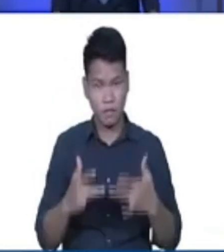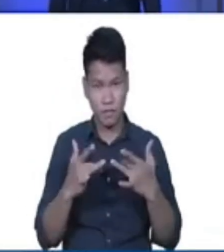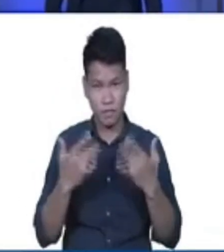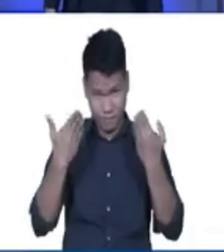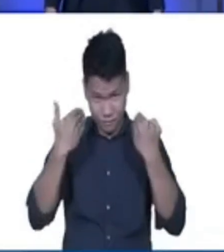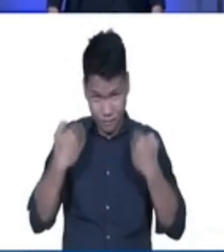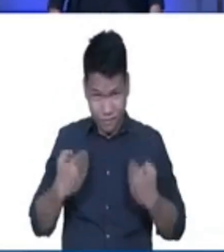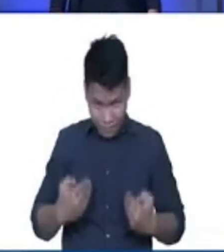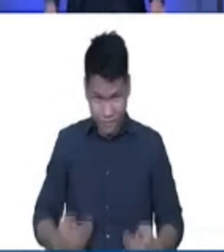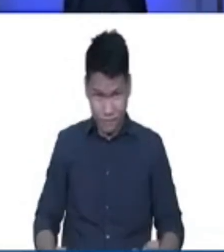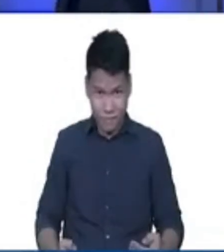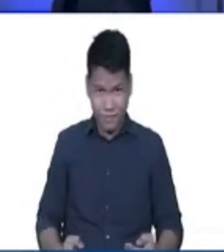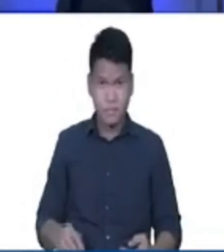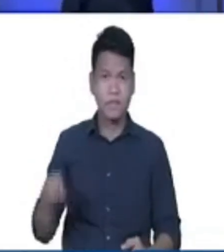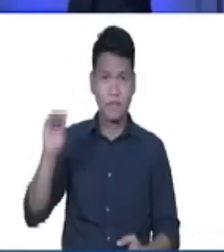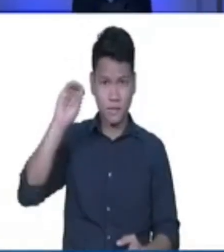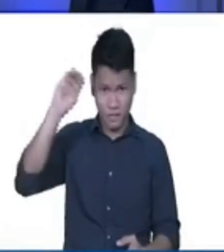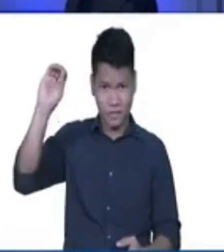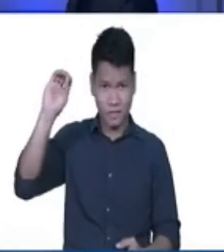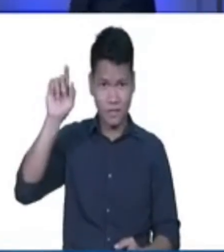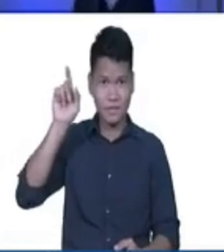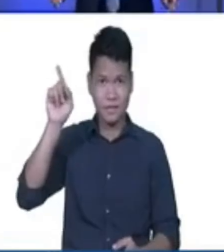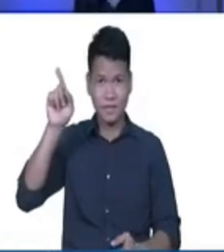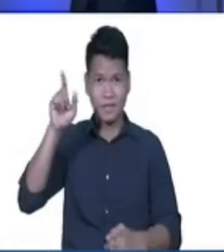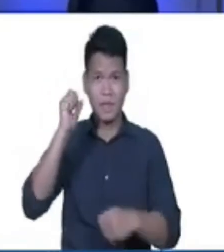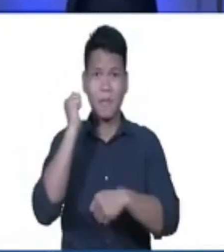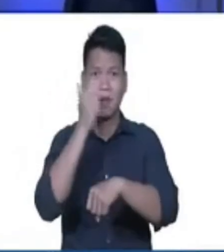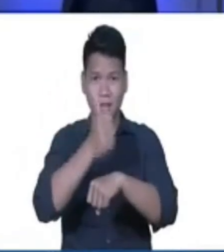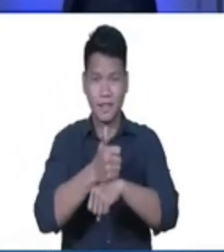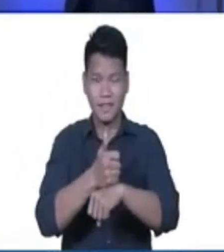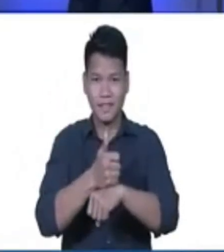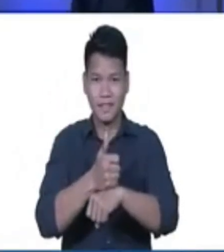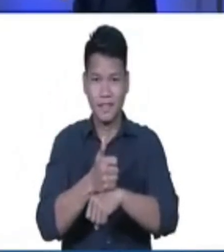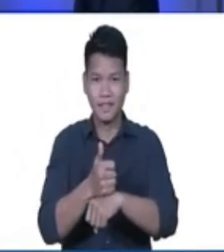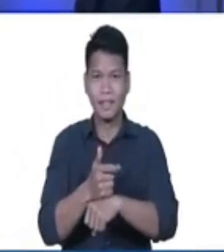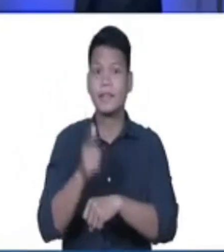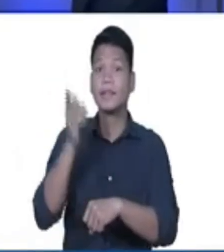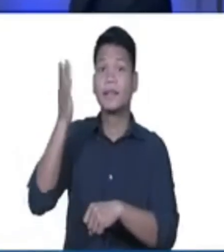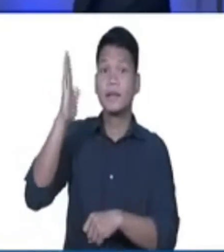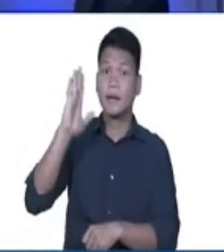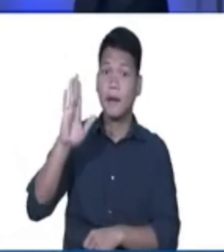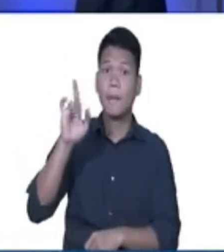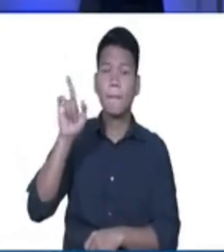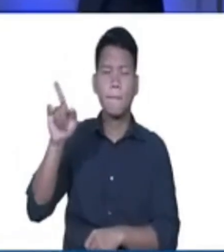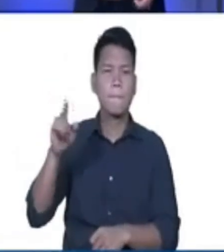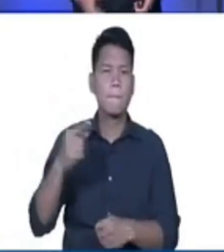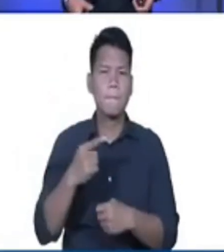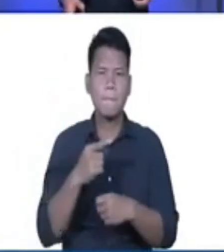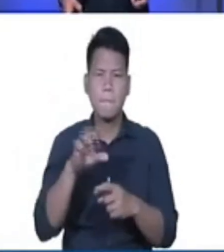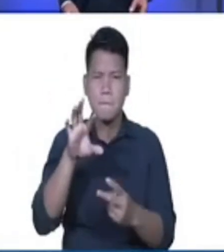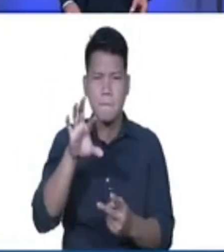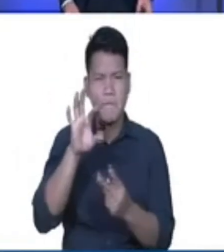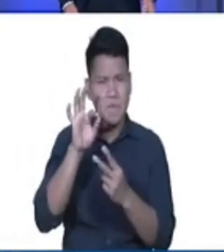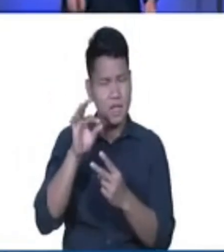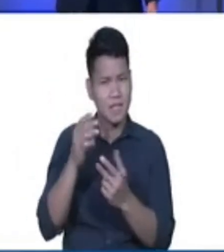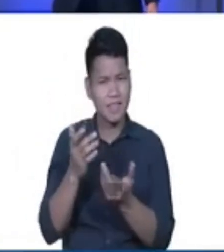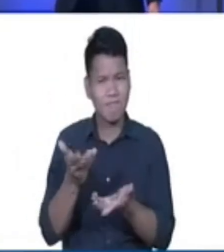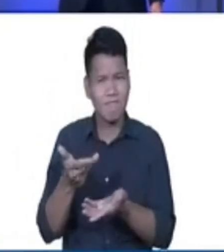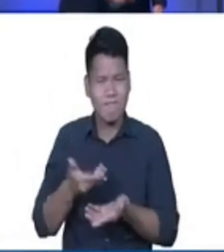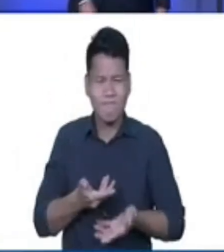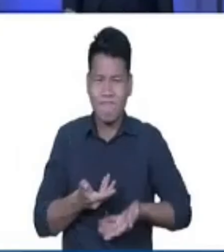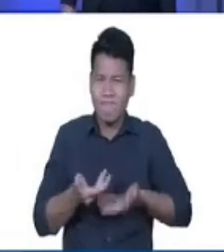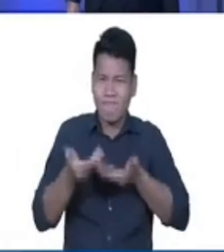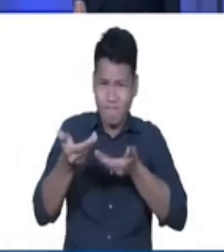katawan sa ating mga katawan at Siyang po ang Diyos na pumili na magsakripisyo ng kanyang buhay